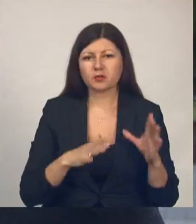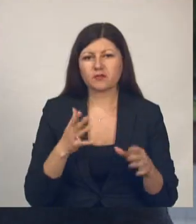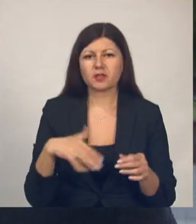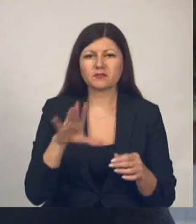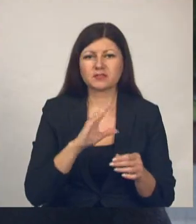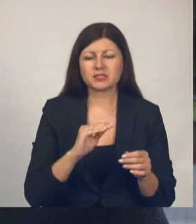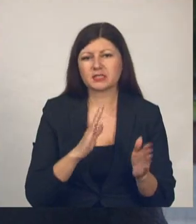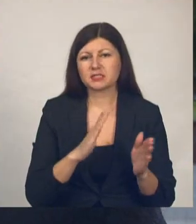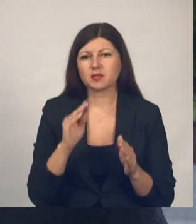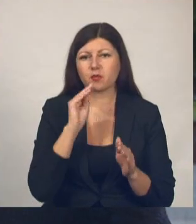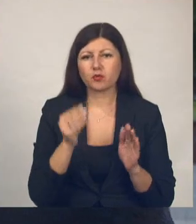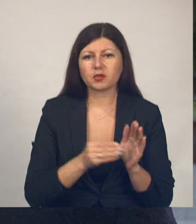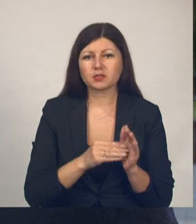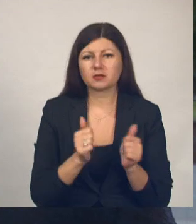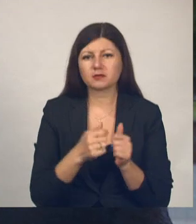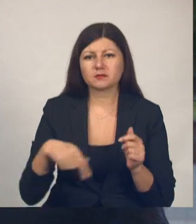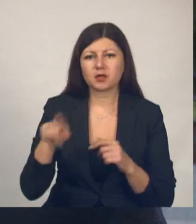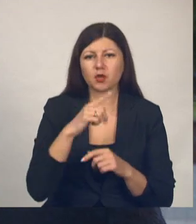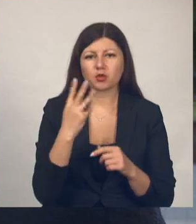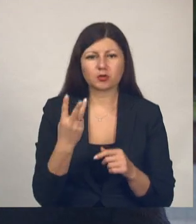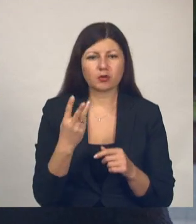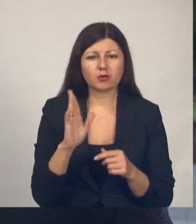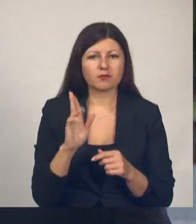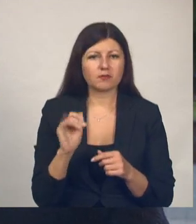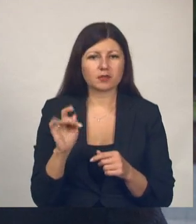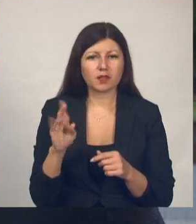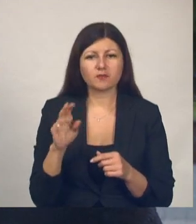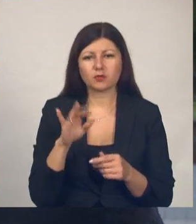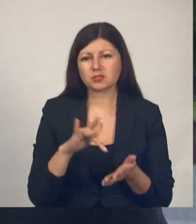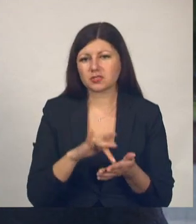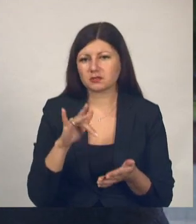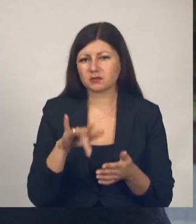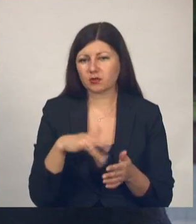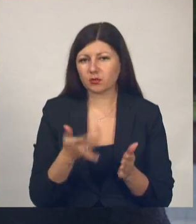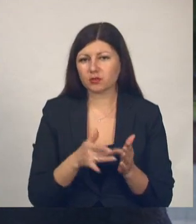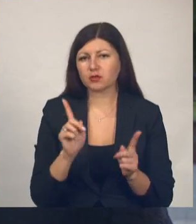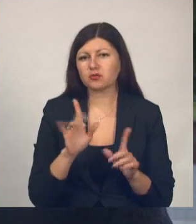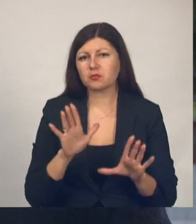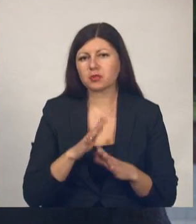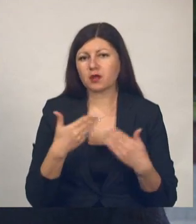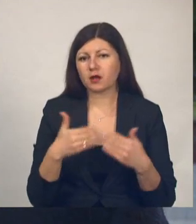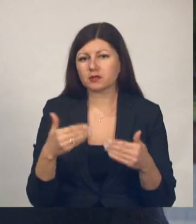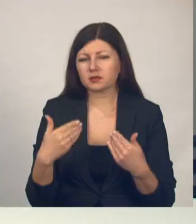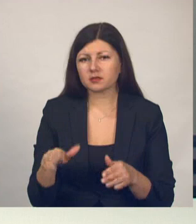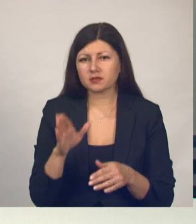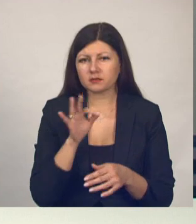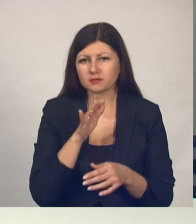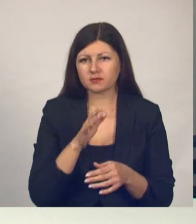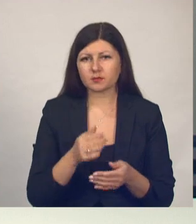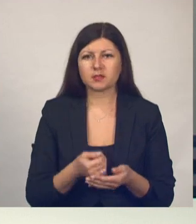системы укрытий в радиусе трех кварталов от центра города, для того, чтобы они были открыты своевременно.